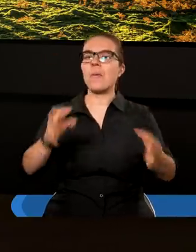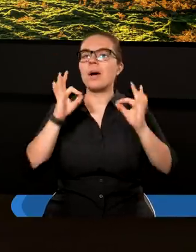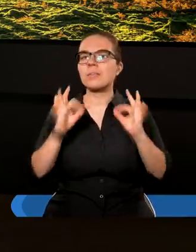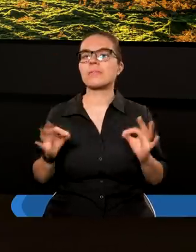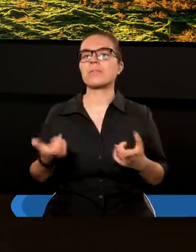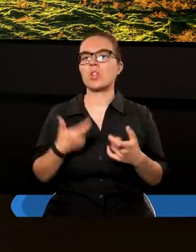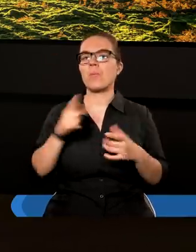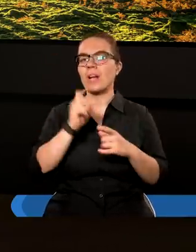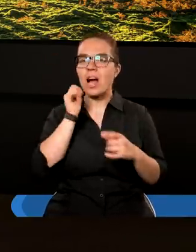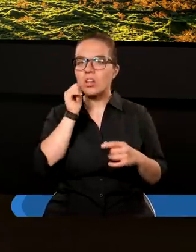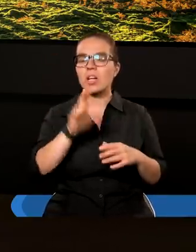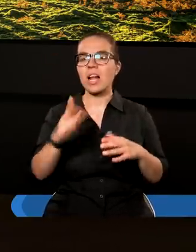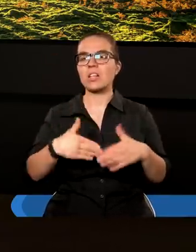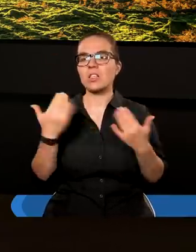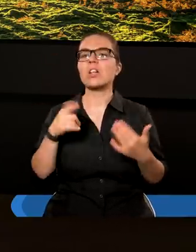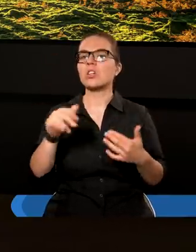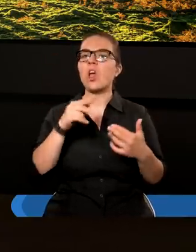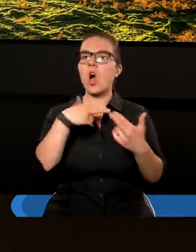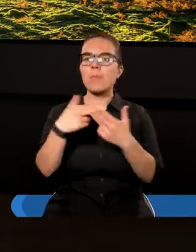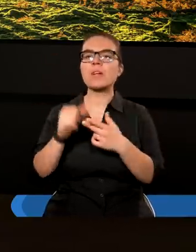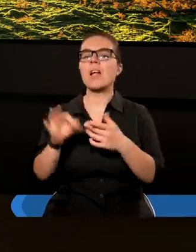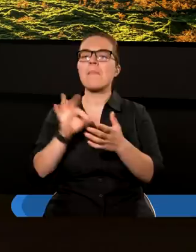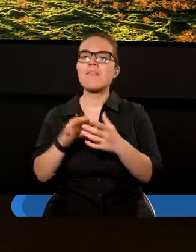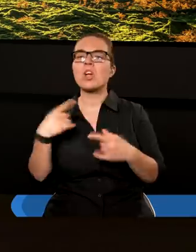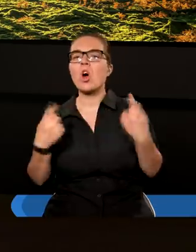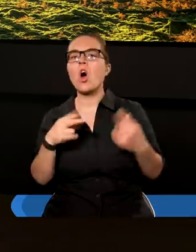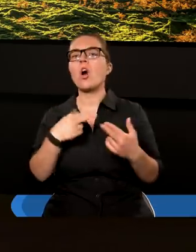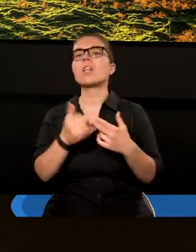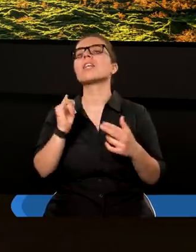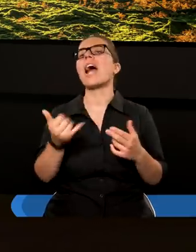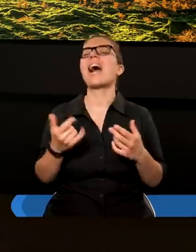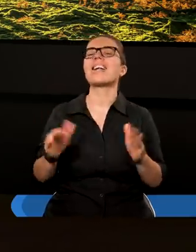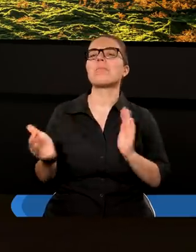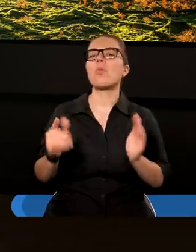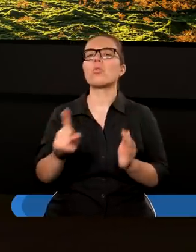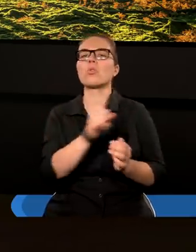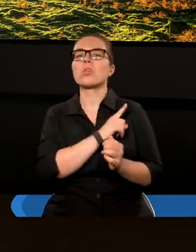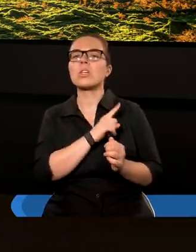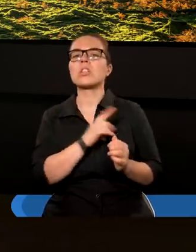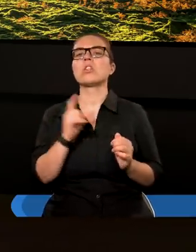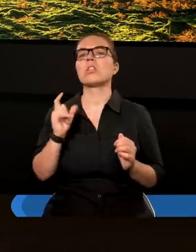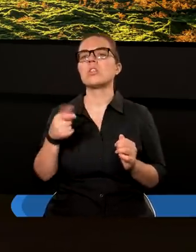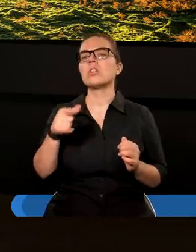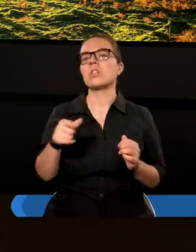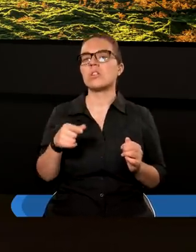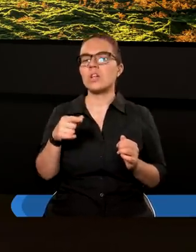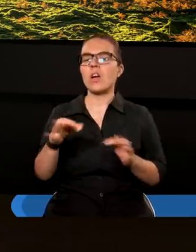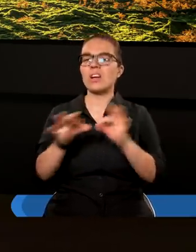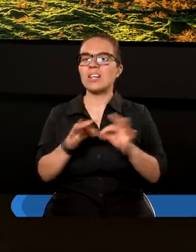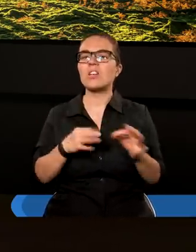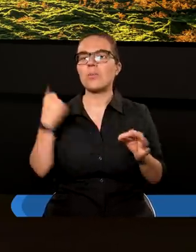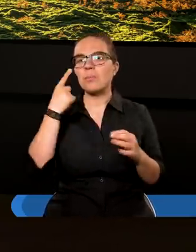Ale ta przypowieść też jest pewnego rodzaju odpowiedzią, w jaki sposób czuwać. Przybliżmy sobie troszeczkę tą